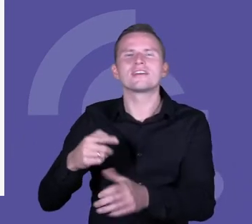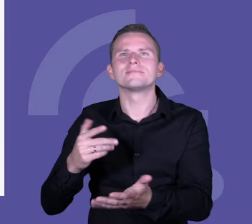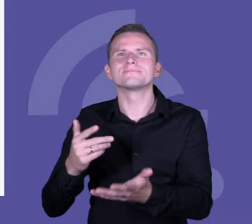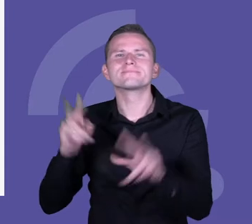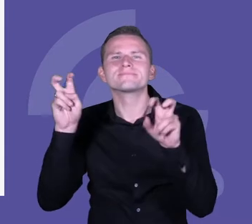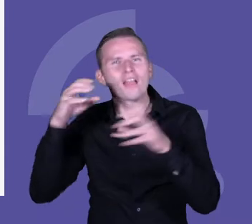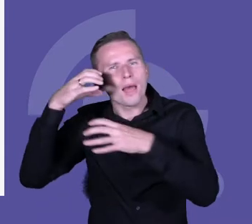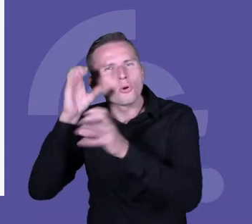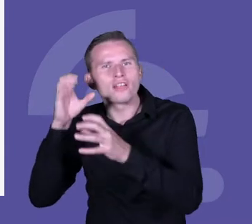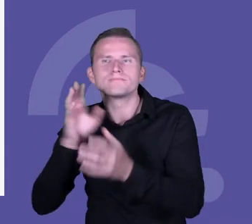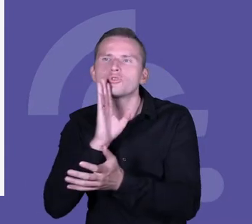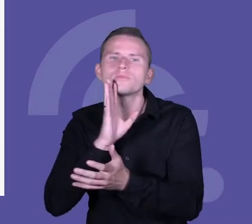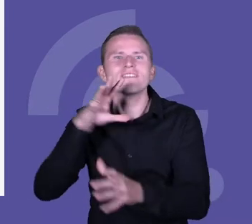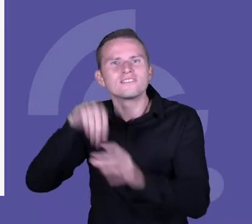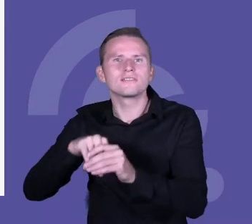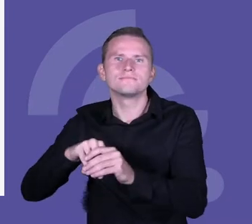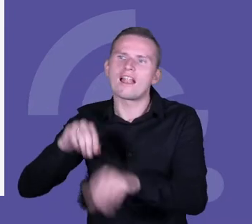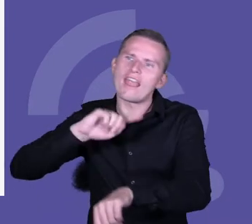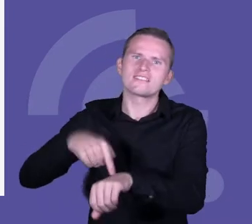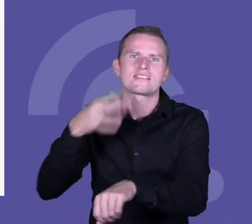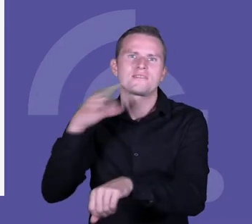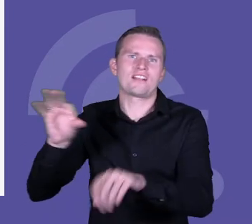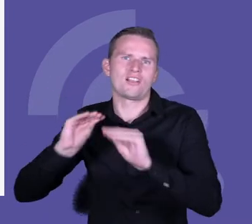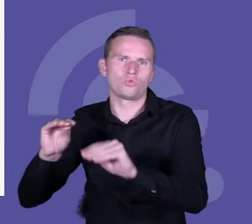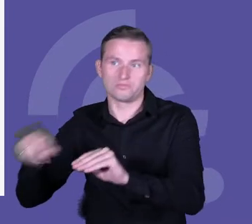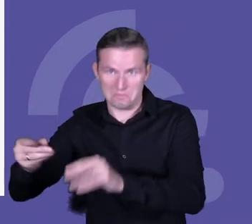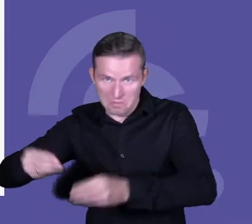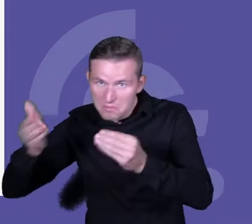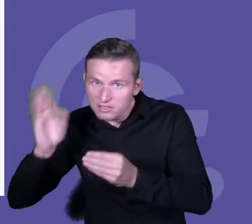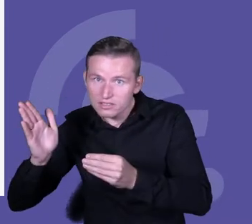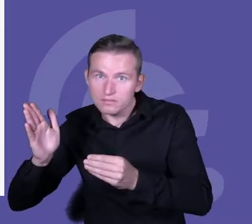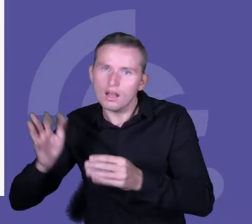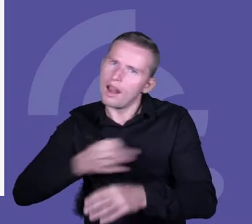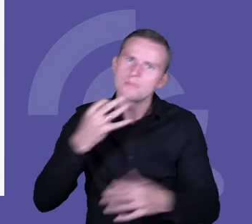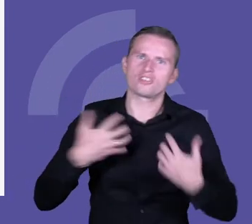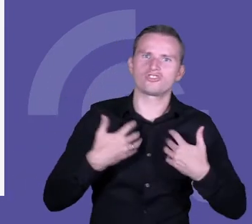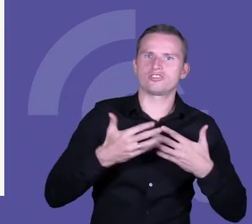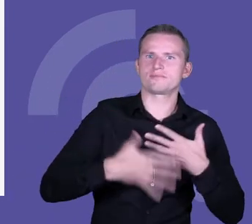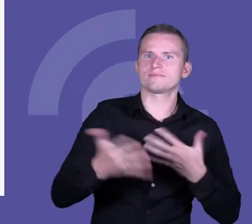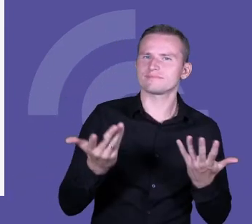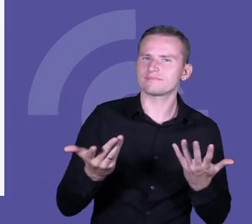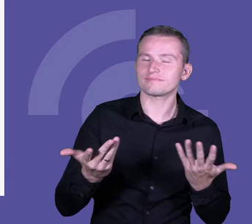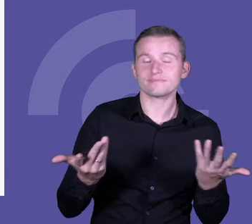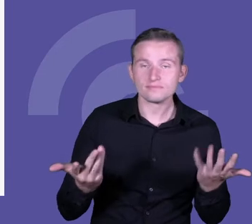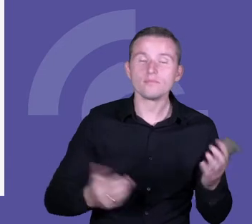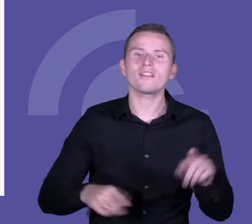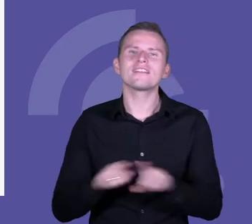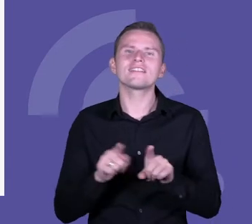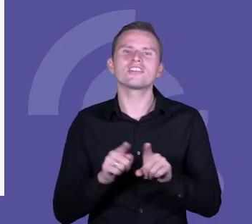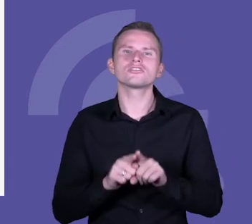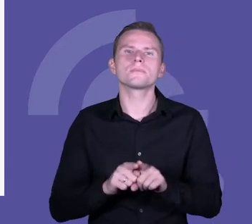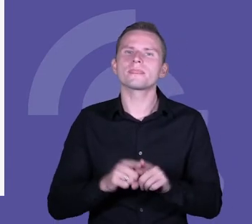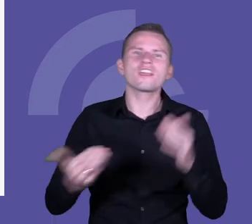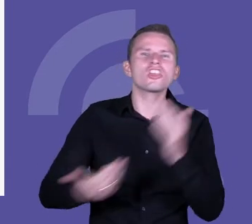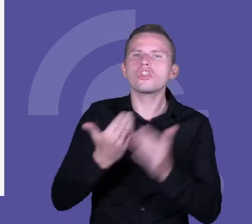czemuś? Kolejna pułapka to jest, że innowacje w ogóle w edukacji są